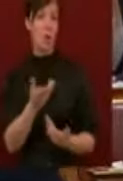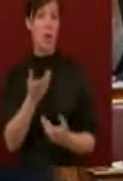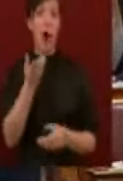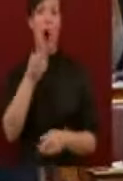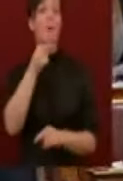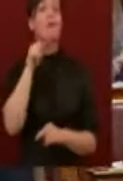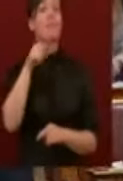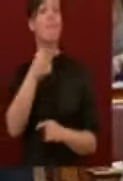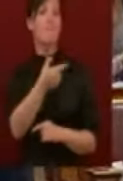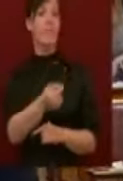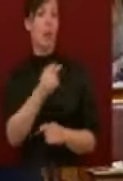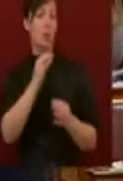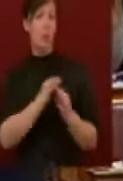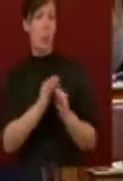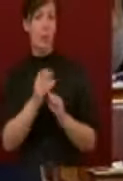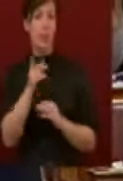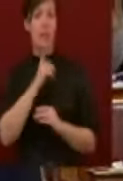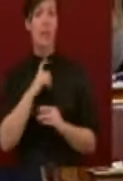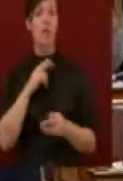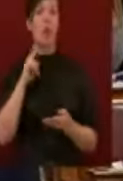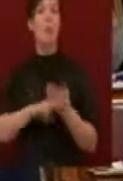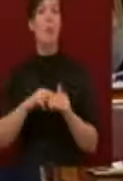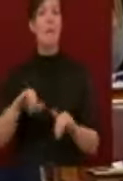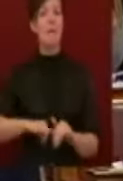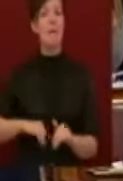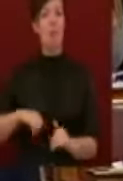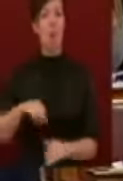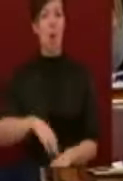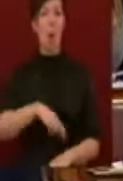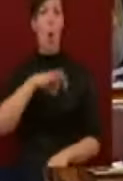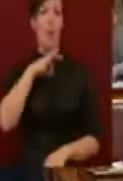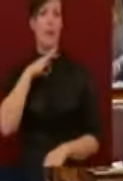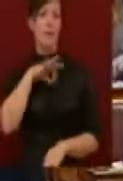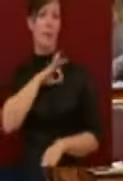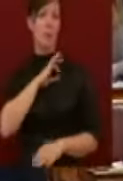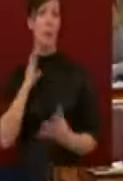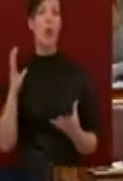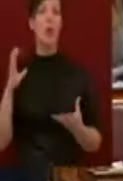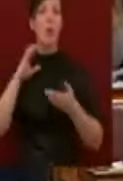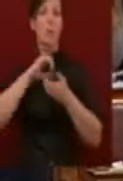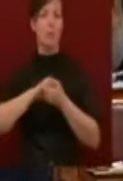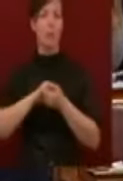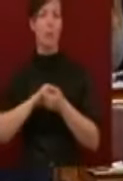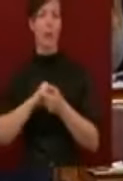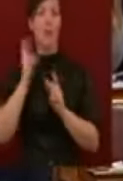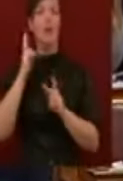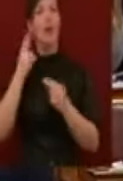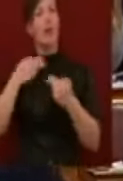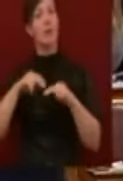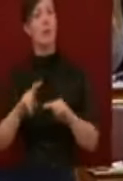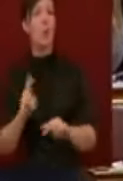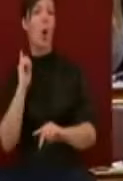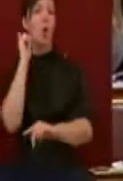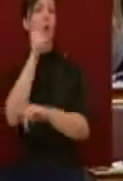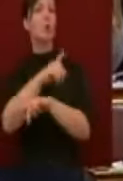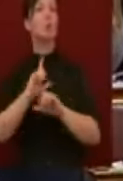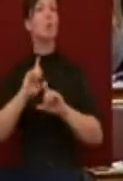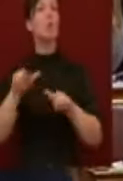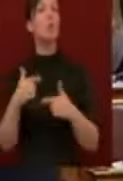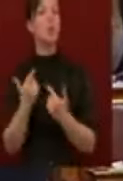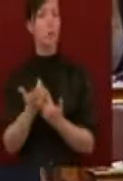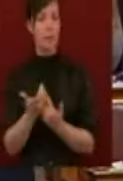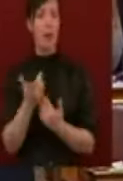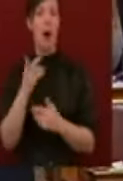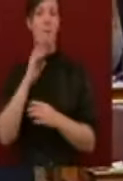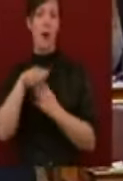csak a jogaikban biztos önérzetes polgárok összefogásával juthatunk túl a válságon. Önök napról napra pontosan